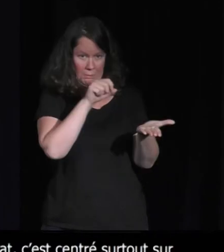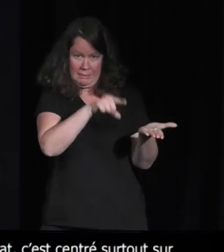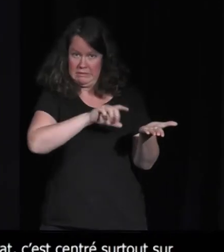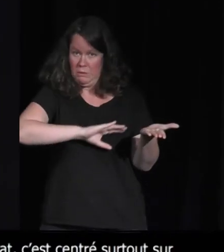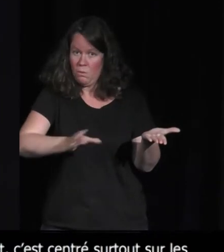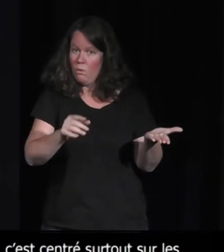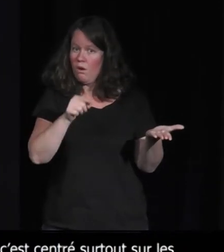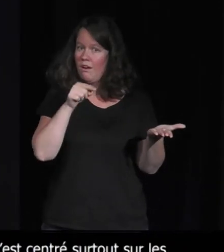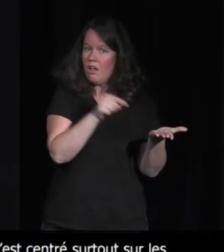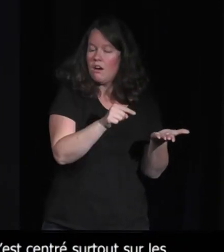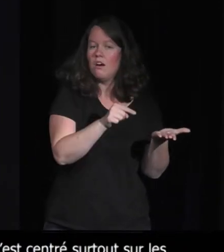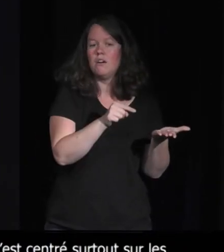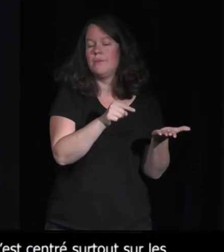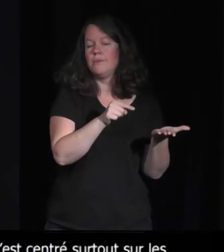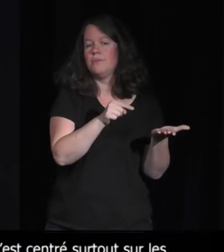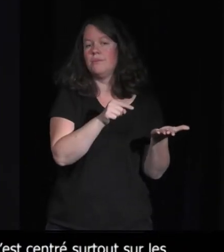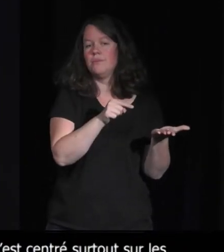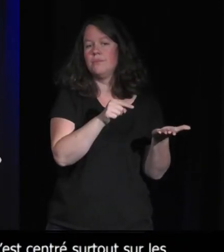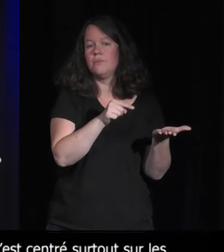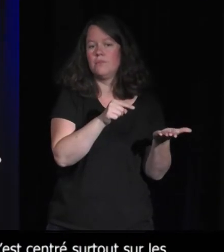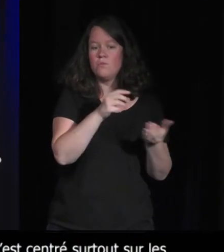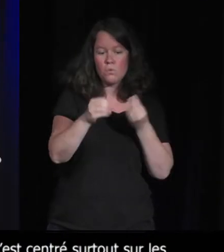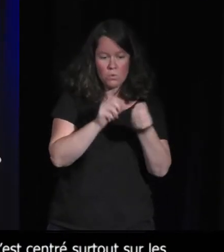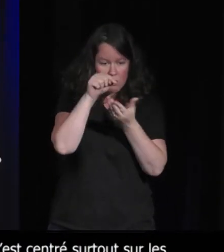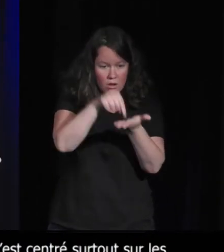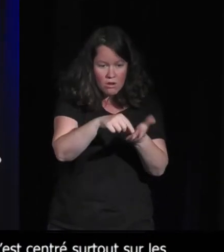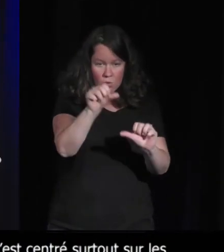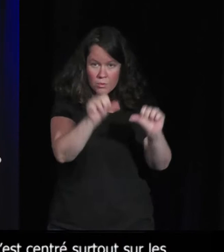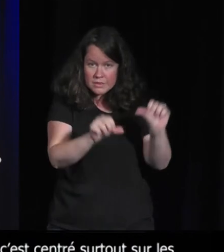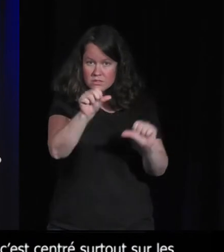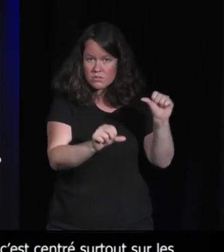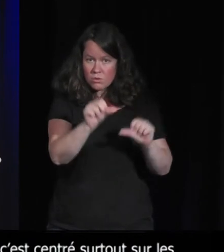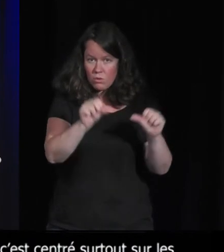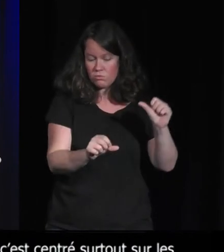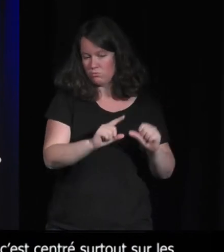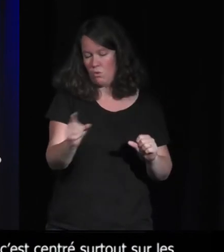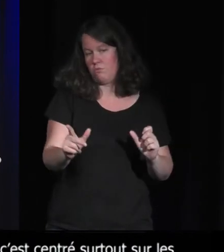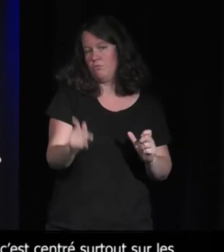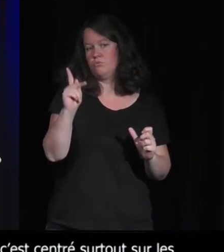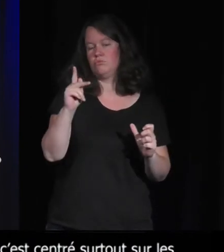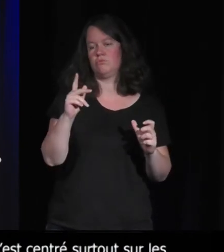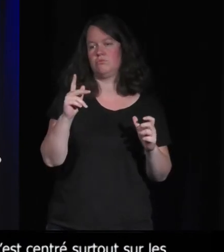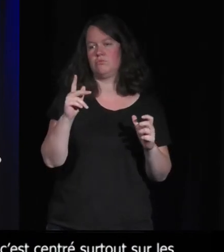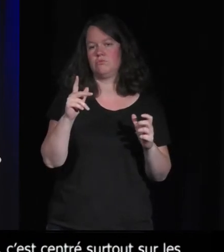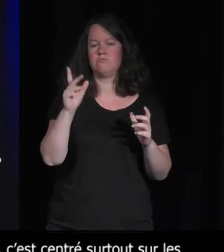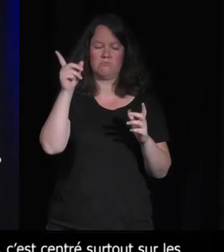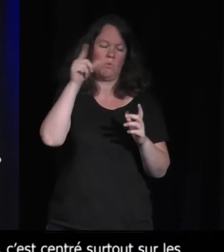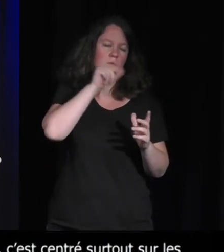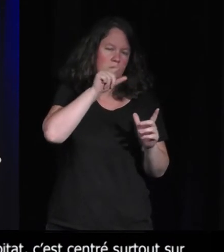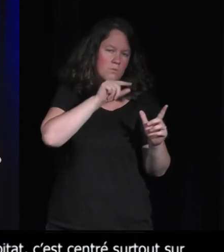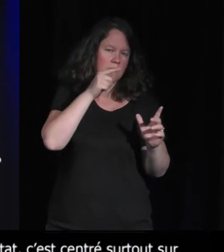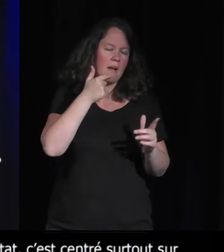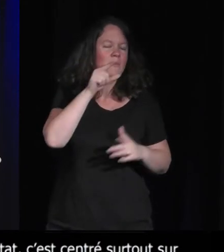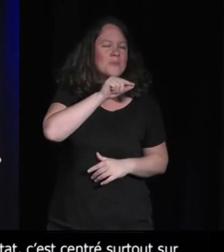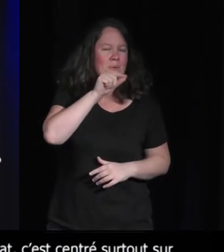compétition. C'est avant tout un espace, en tout cas chez Des Oiseaux,